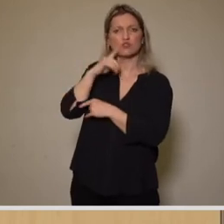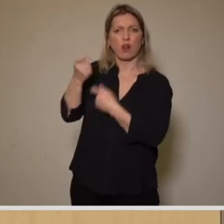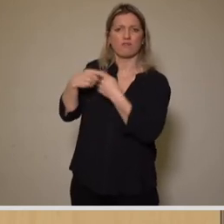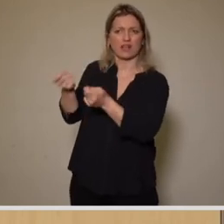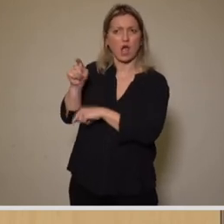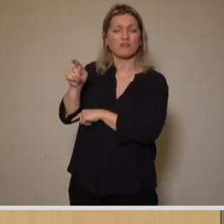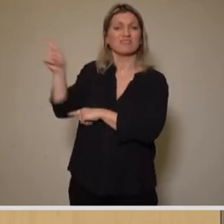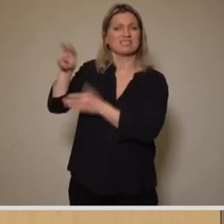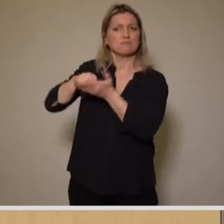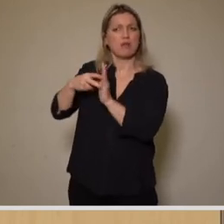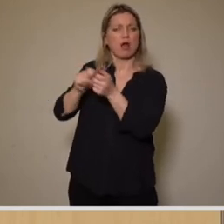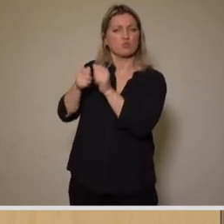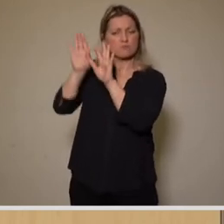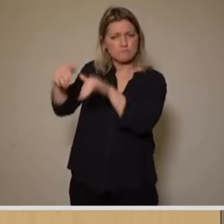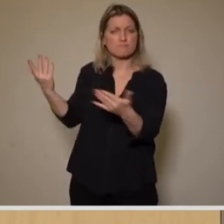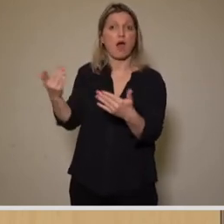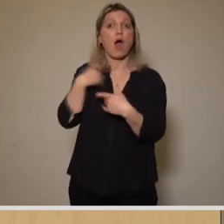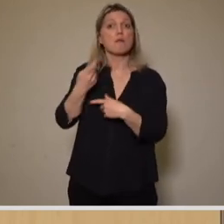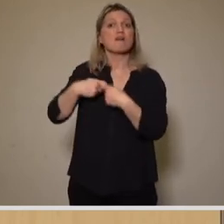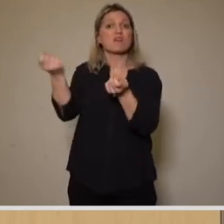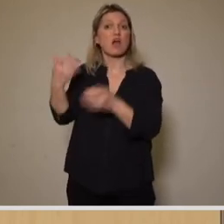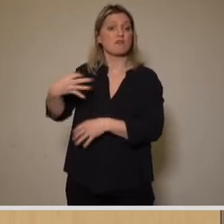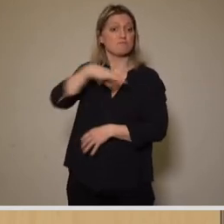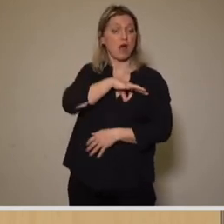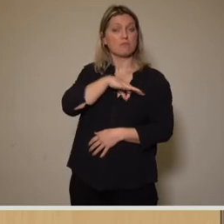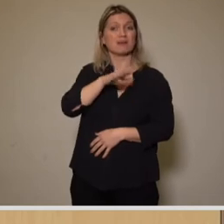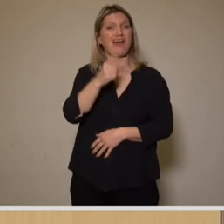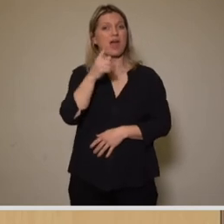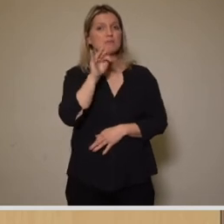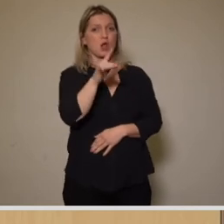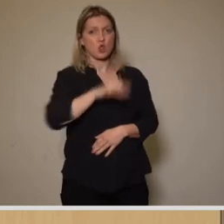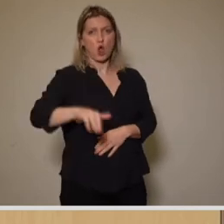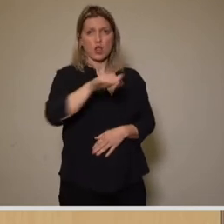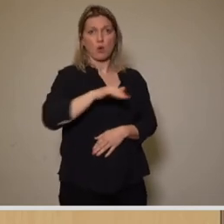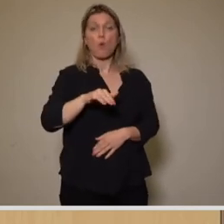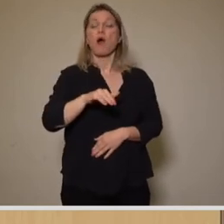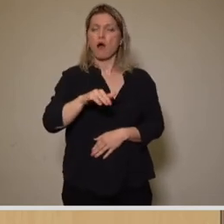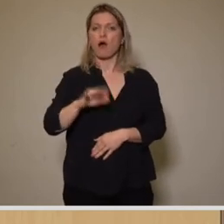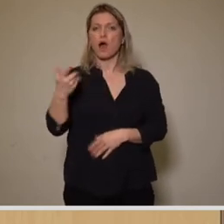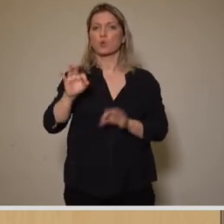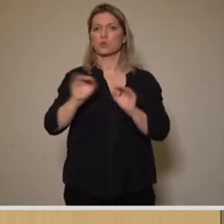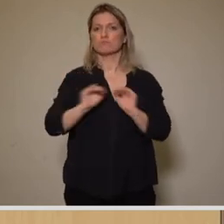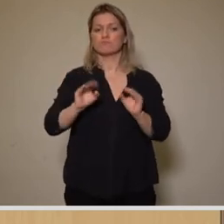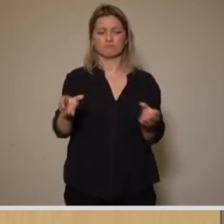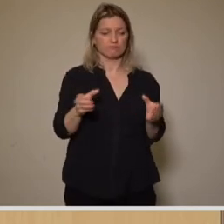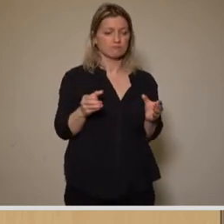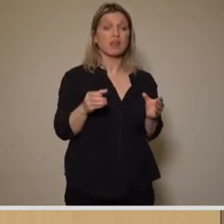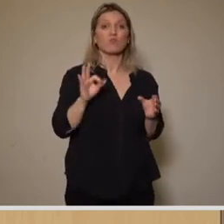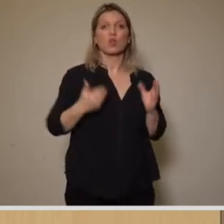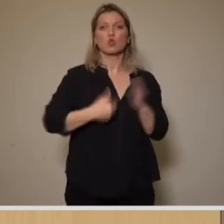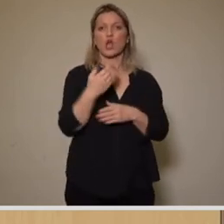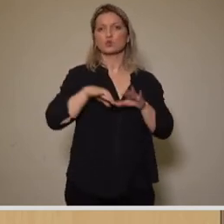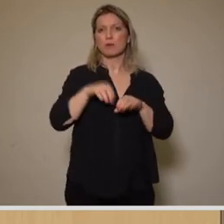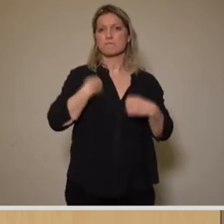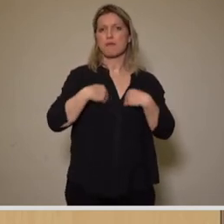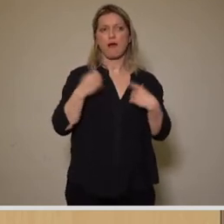Jedoch möchten wir den Verkaufserlös von rund einer Million Euro als Grundstock für Grunderwerb und Planung für ein neues Schwimmbad